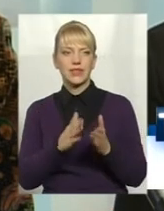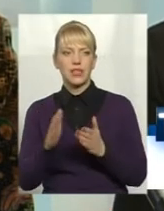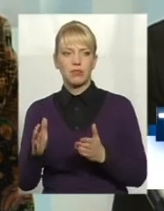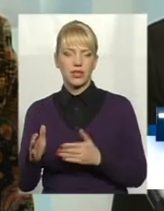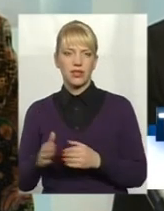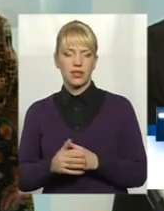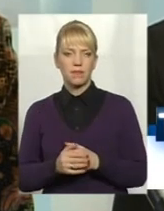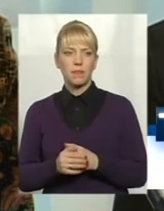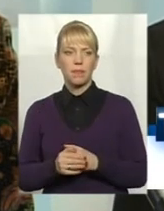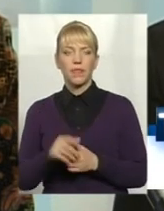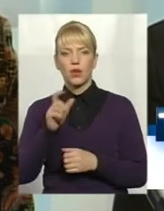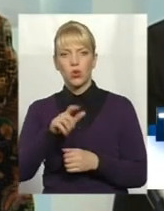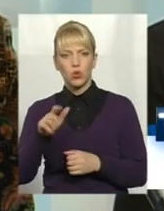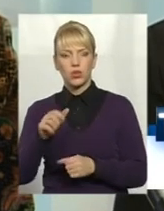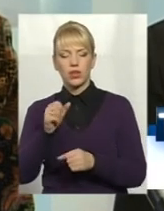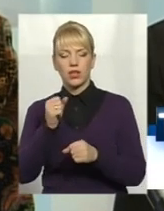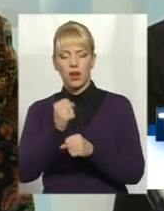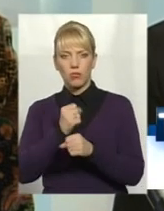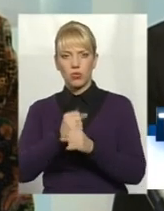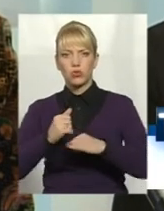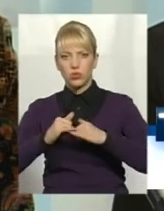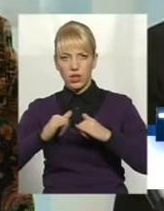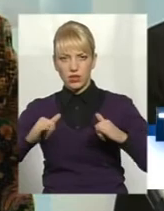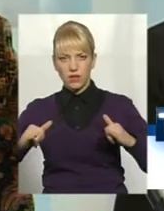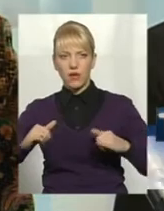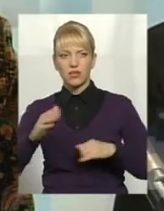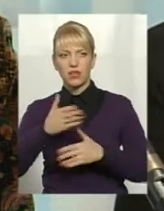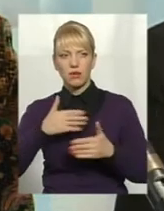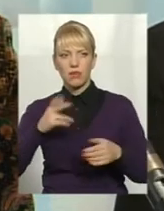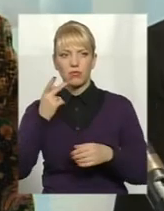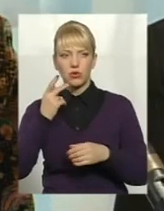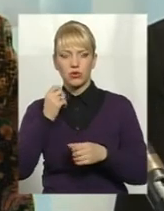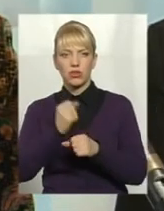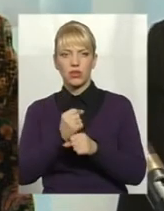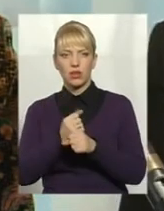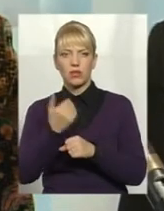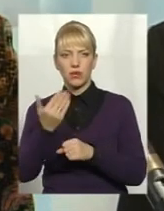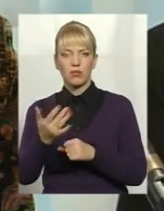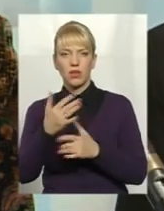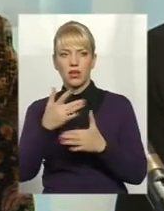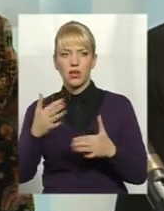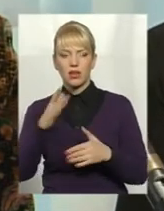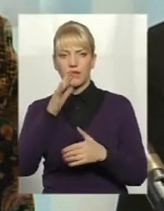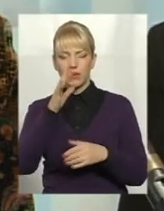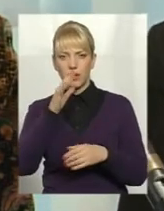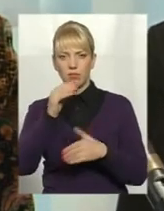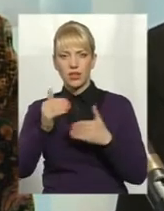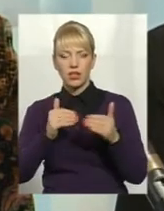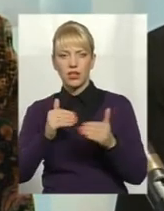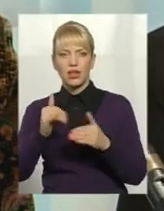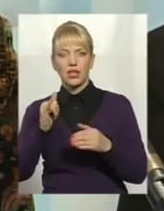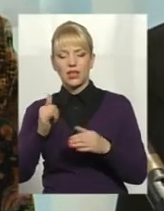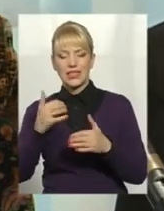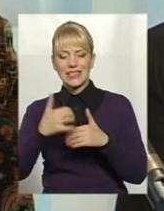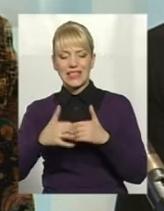Люди працюють, розвиваються, ми постійно робимо їм різні тренинги. Средний